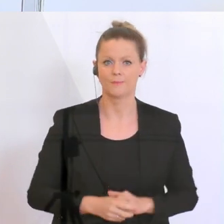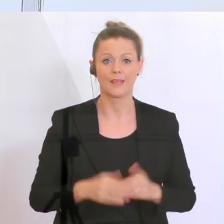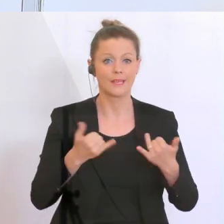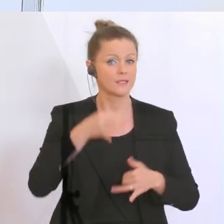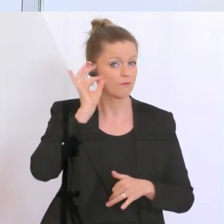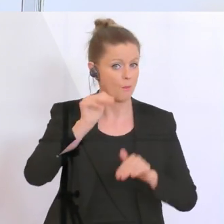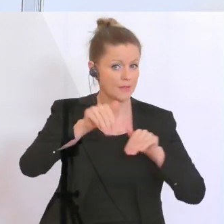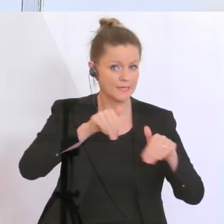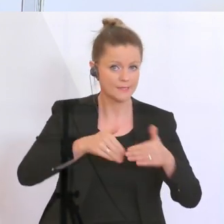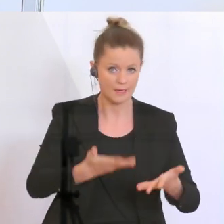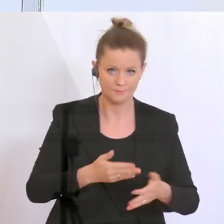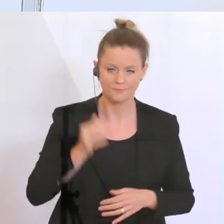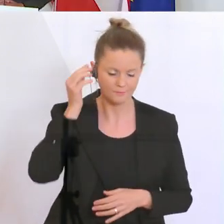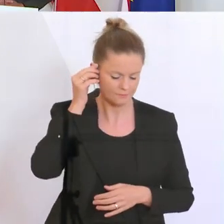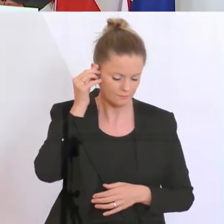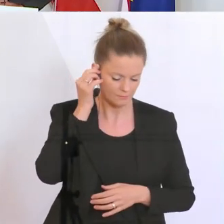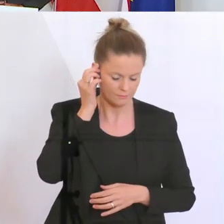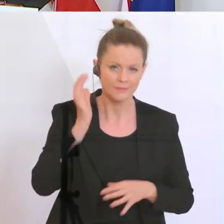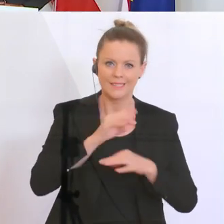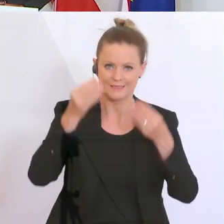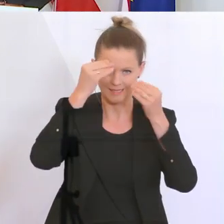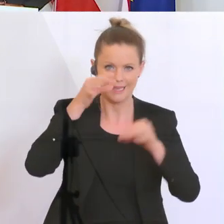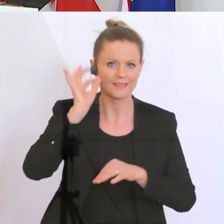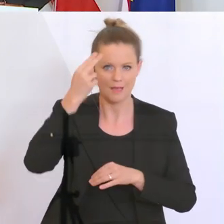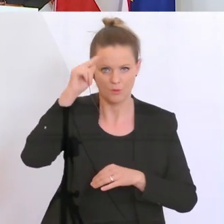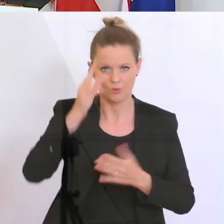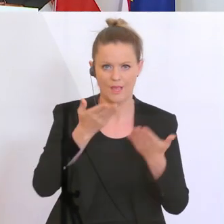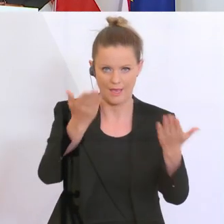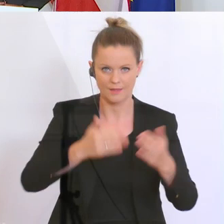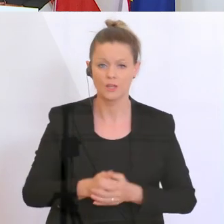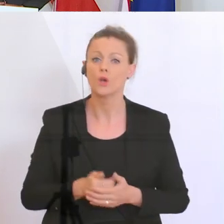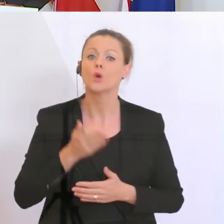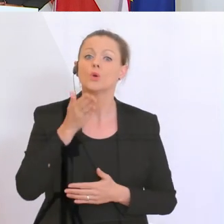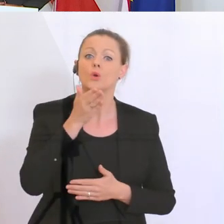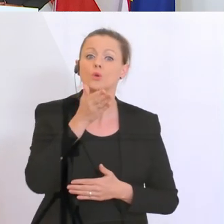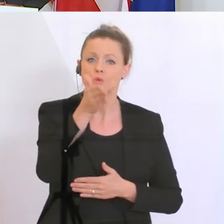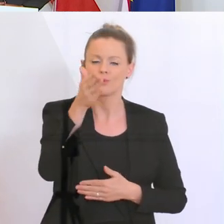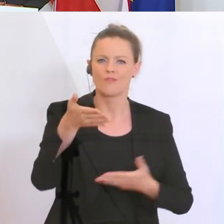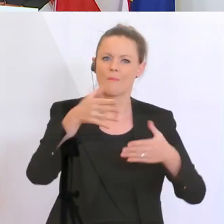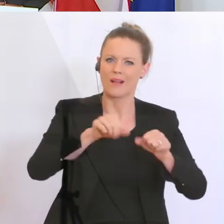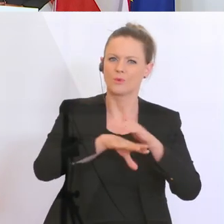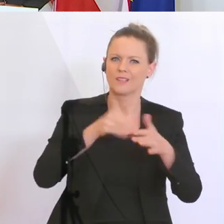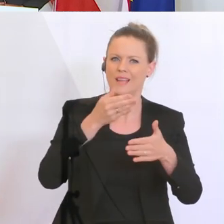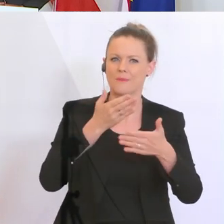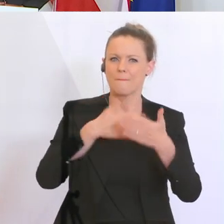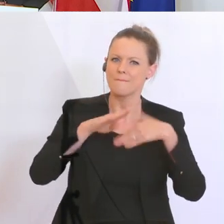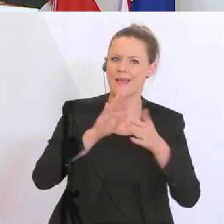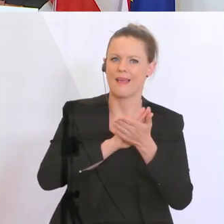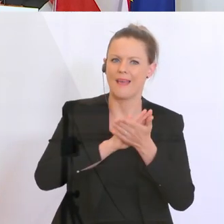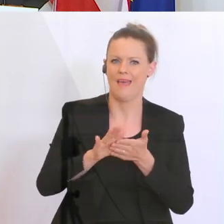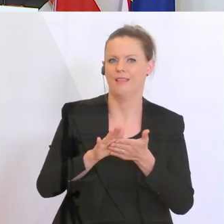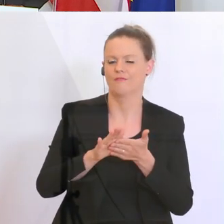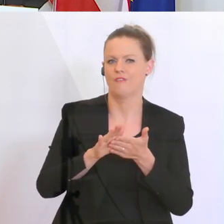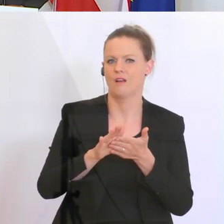Ministerin, bitteschön. Sehr geehrte Damen und Herren, in Zukunft wird es für Banken und Unternehmen einfacher werden. Der Bund